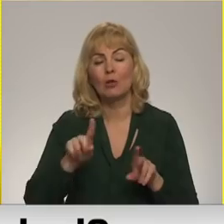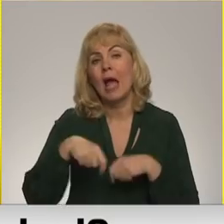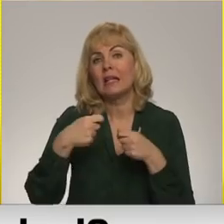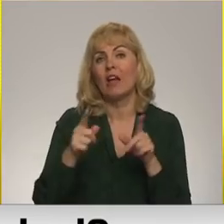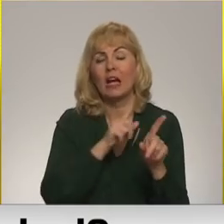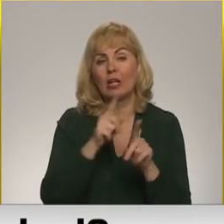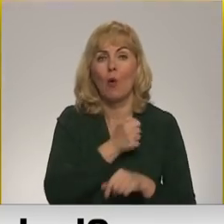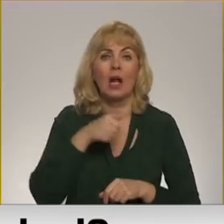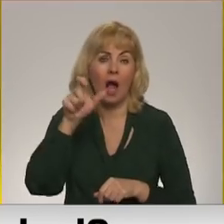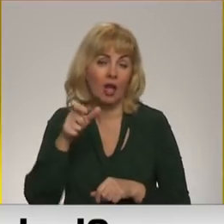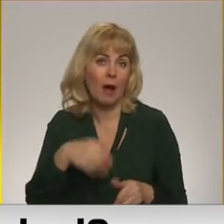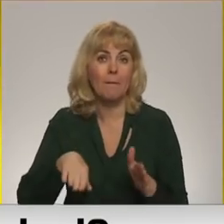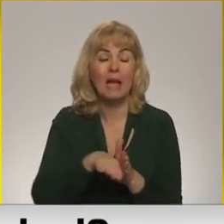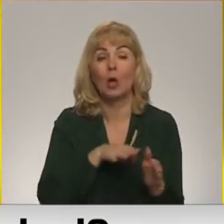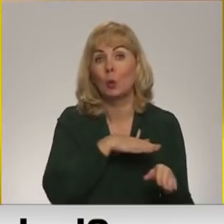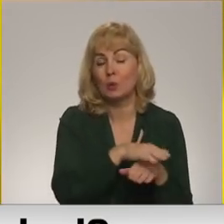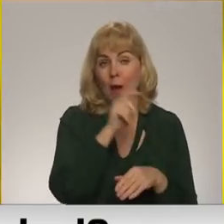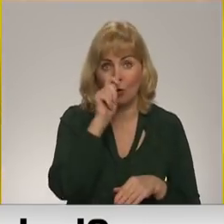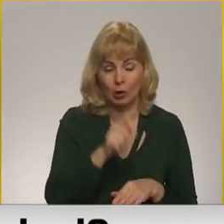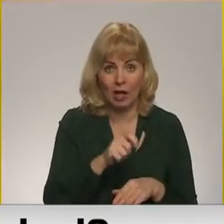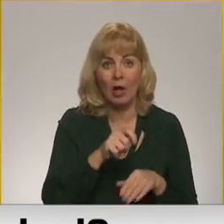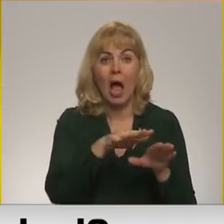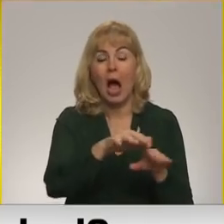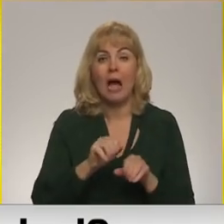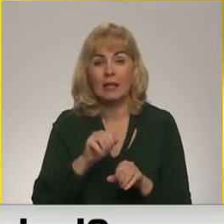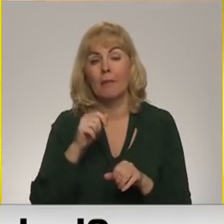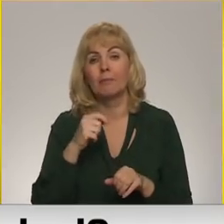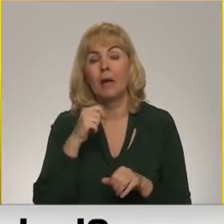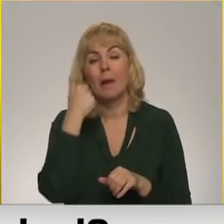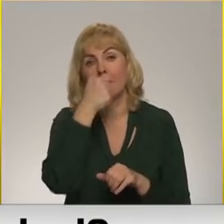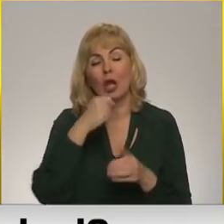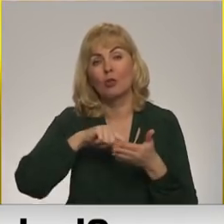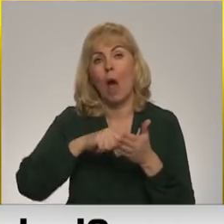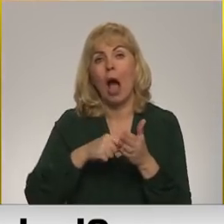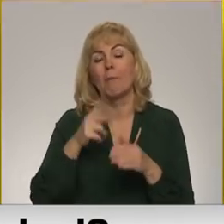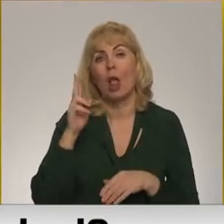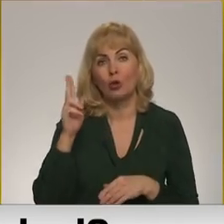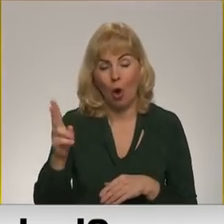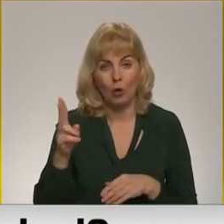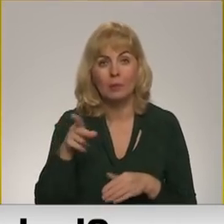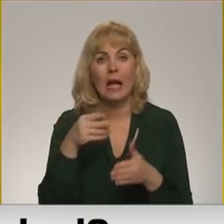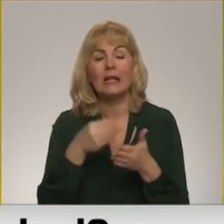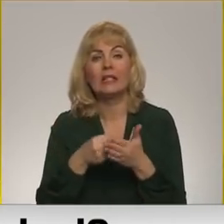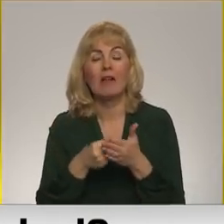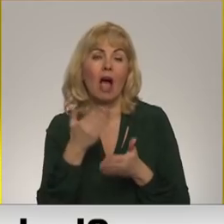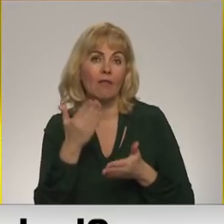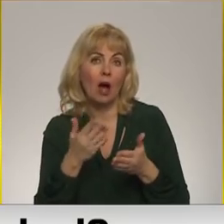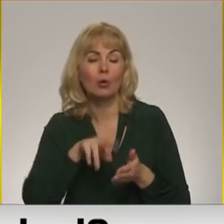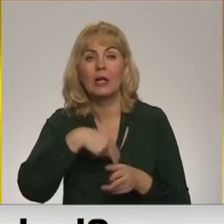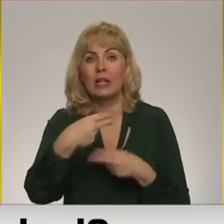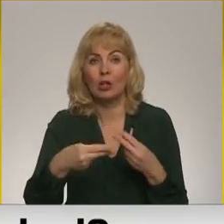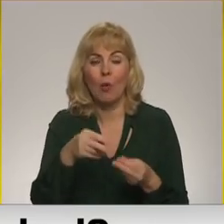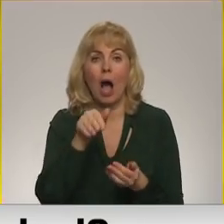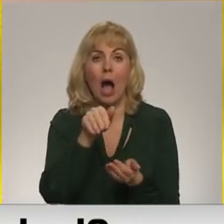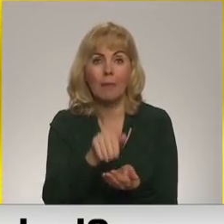rīkojumu karavīriem, kas piedalās uzbrukumā Ukrainā atņemt personu apliecinotus dokumentus un izvērtēja iespēju kritušos apglabāt brāļu